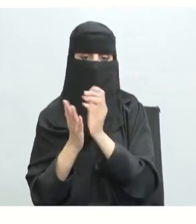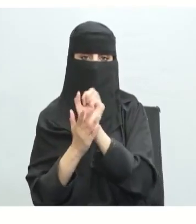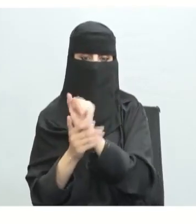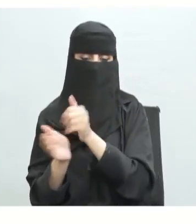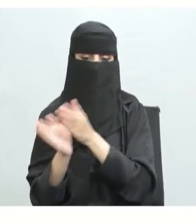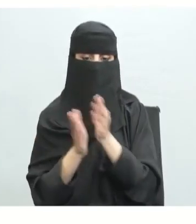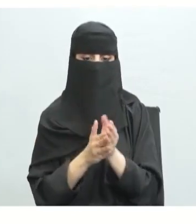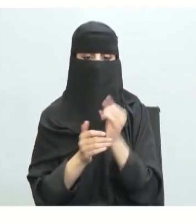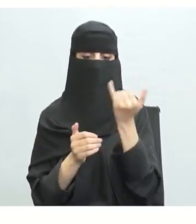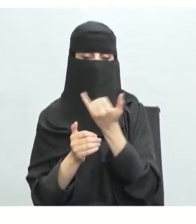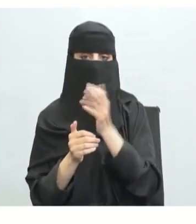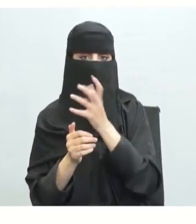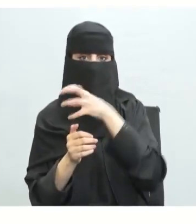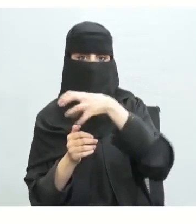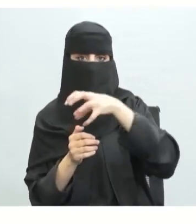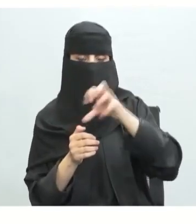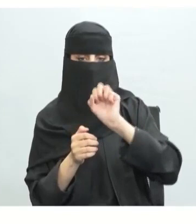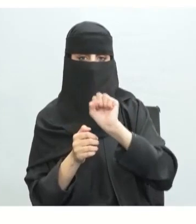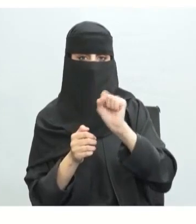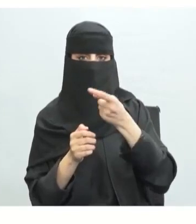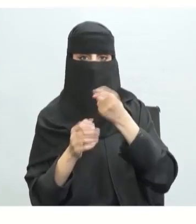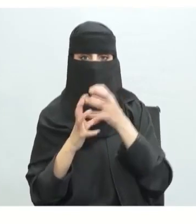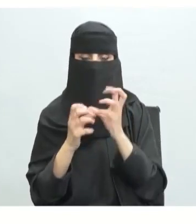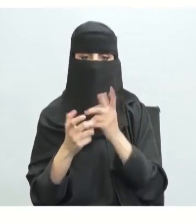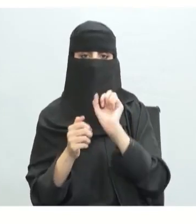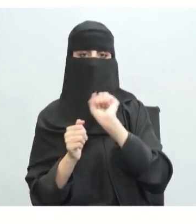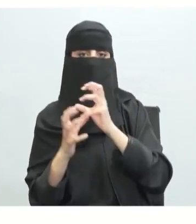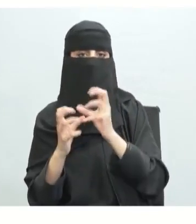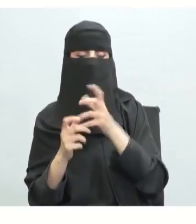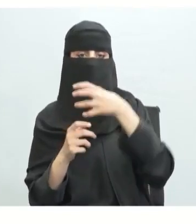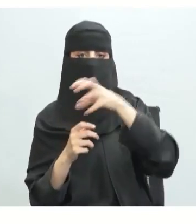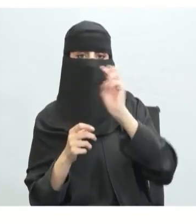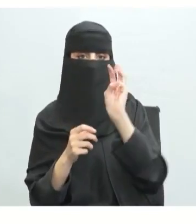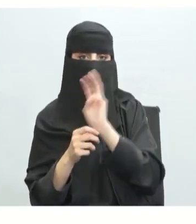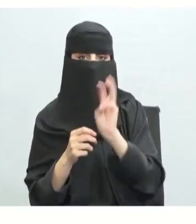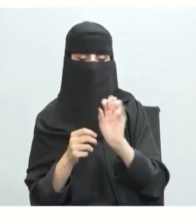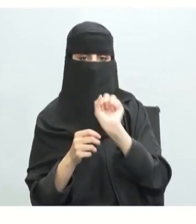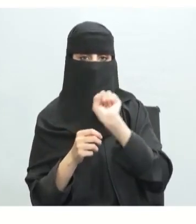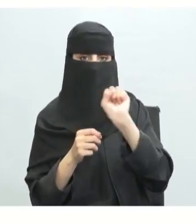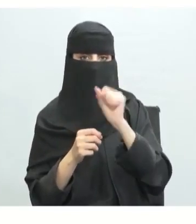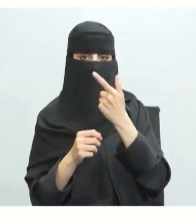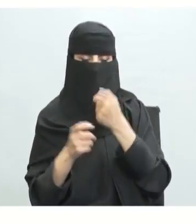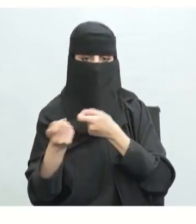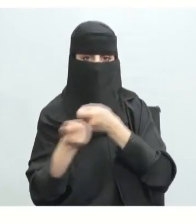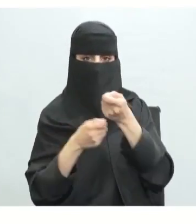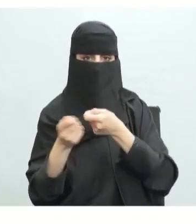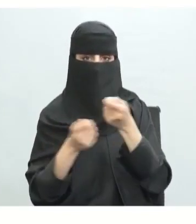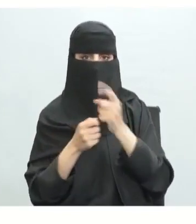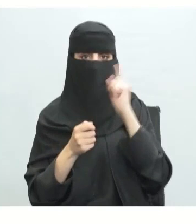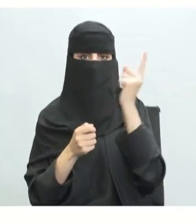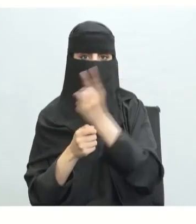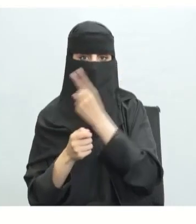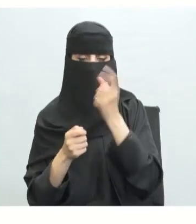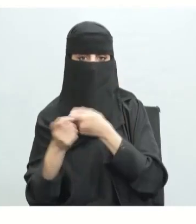والتخصيص مفهومه المؤسسي هو تمكين القطاع الخاص من امتلاك الأنشطة التجارية التي تقوم بها الدولة